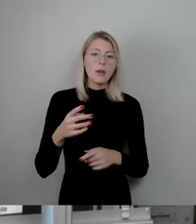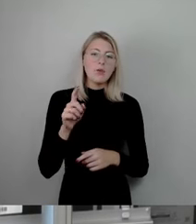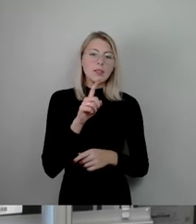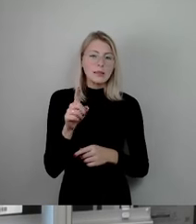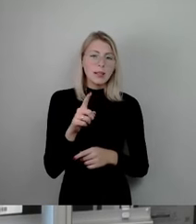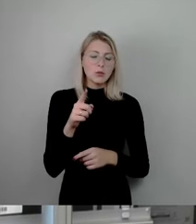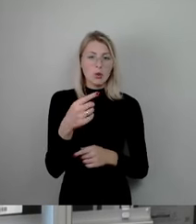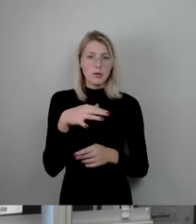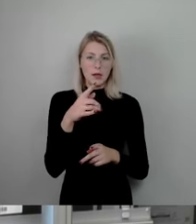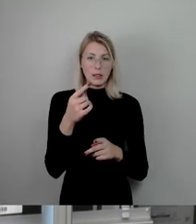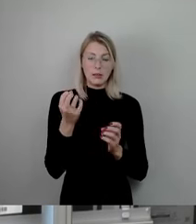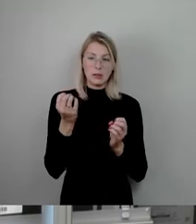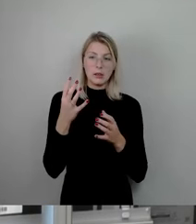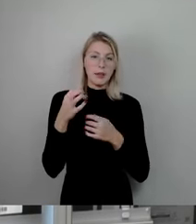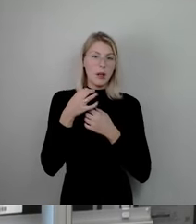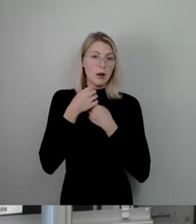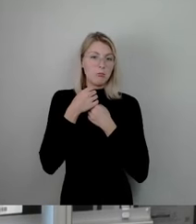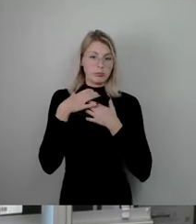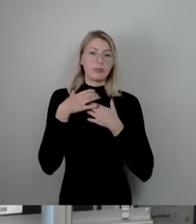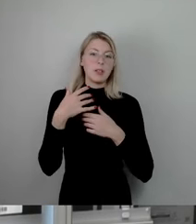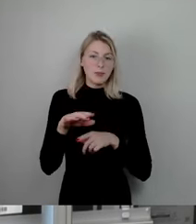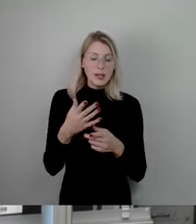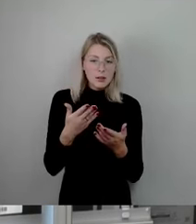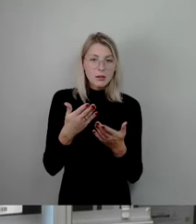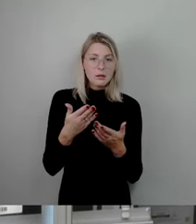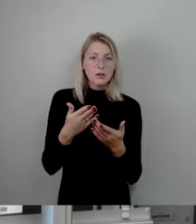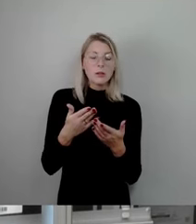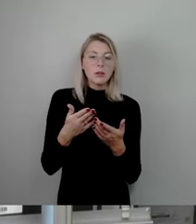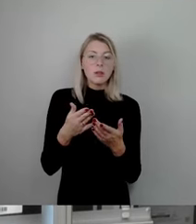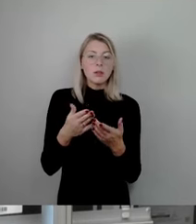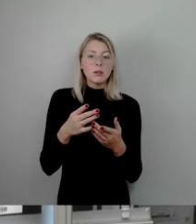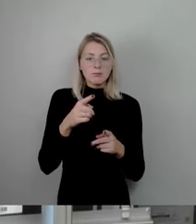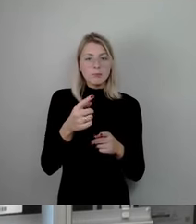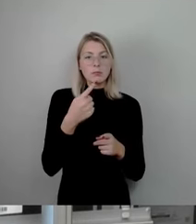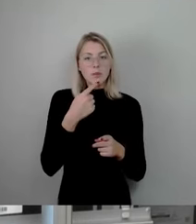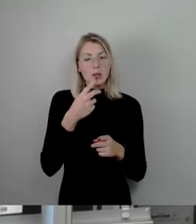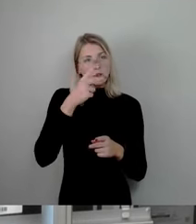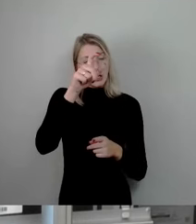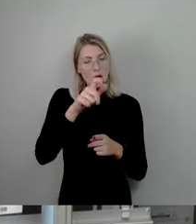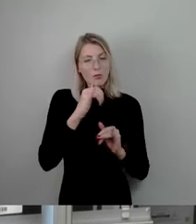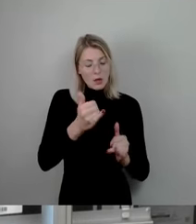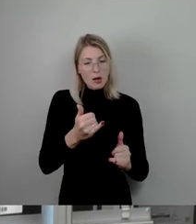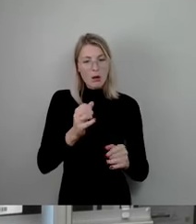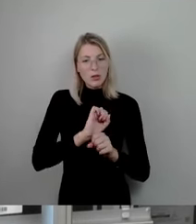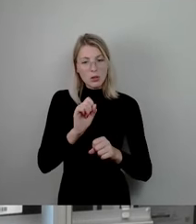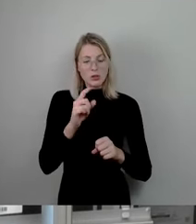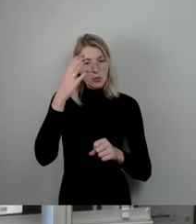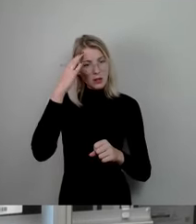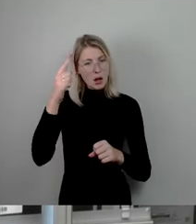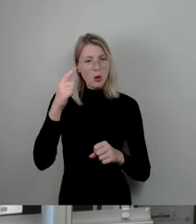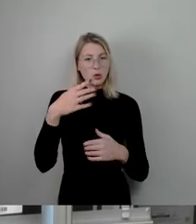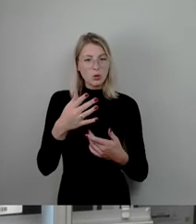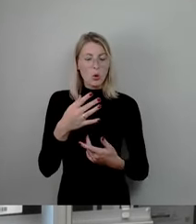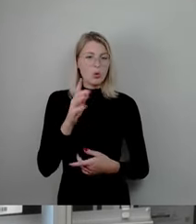gar nicht gekannt, dass Sie hier sich reproduzieren, das verstehe ich. Aber ich glaube, man kann das in ein bisschen sachlicheren Ton machen.